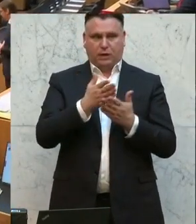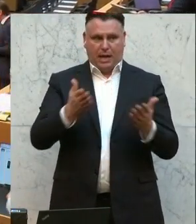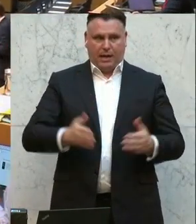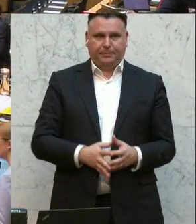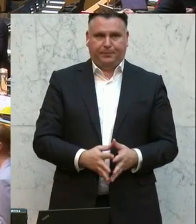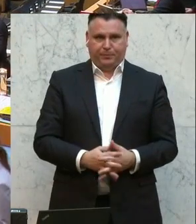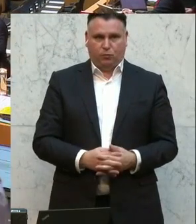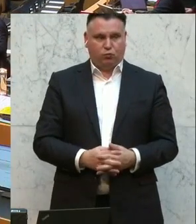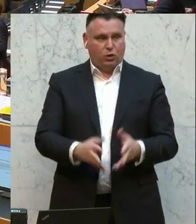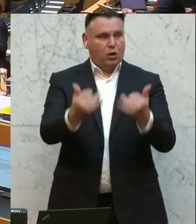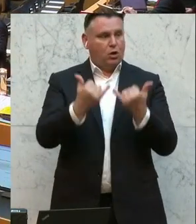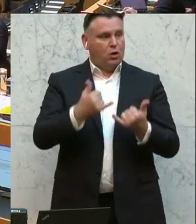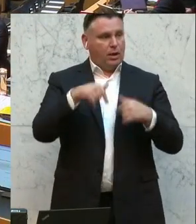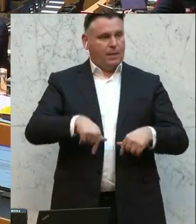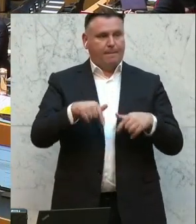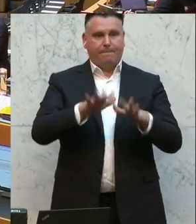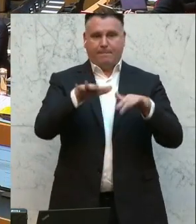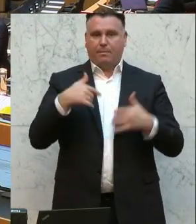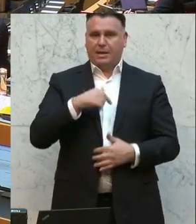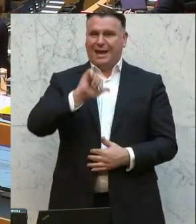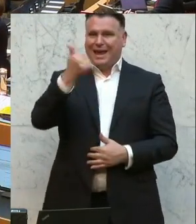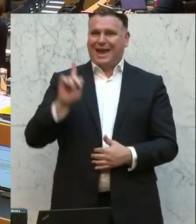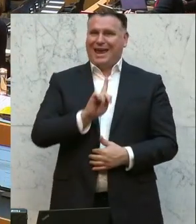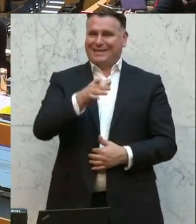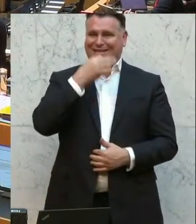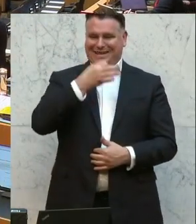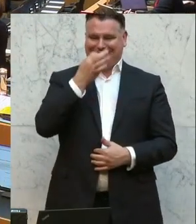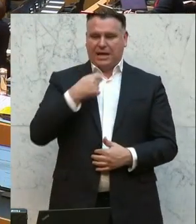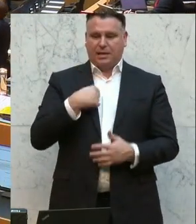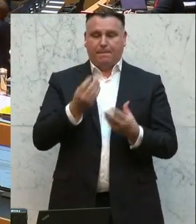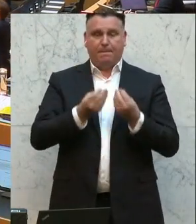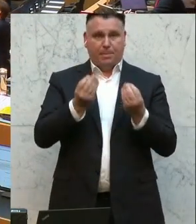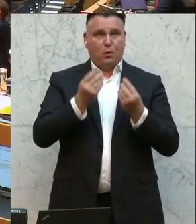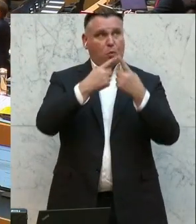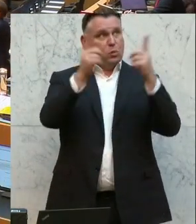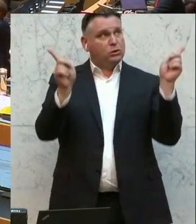im letzten Jahr seit Beginn des Krieges von 80 Prozent auf nur 70 Prozent gesunken. Dank.